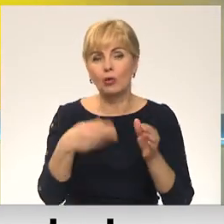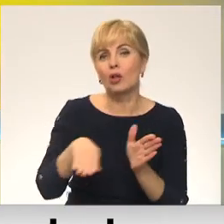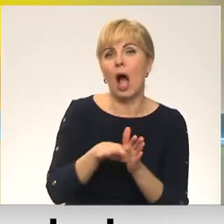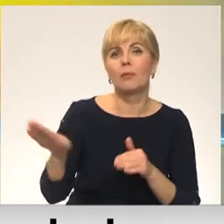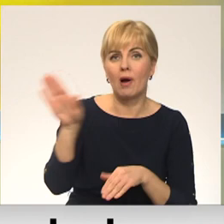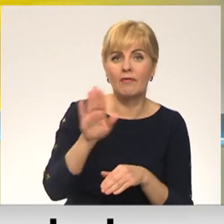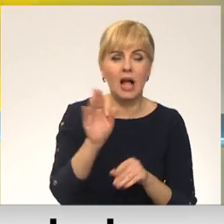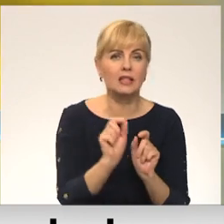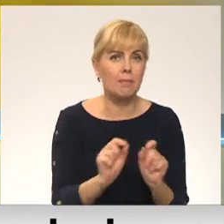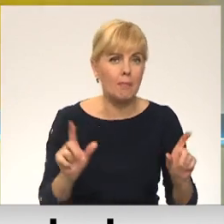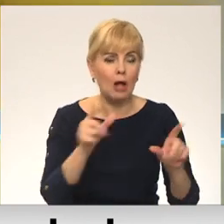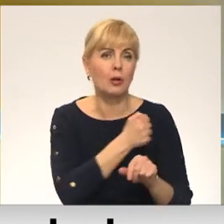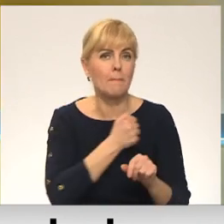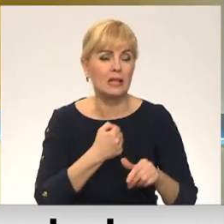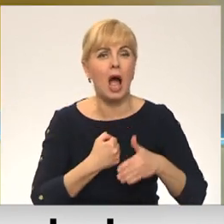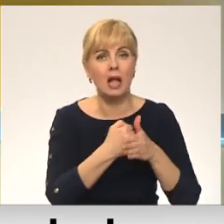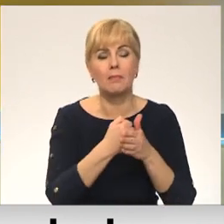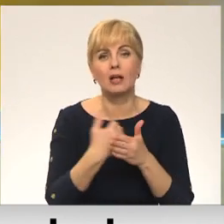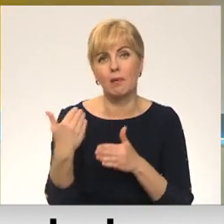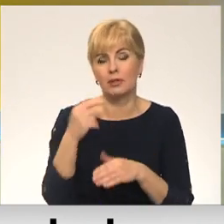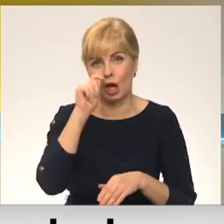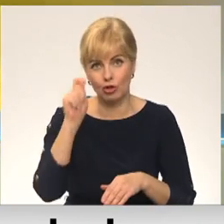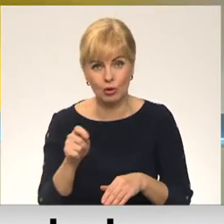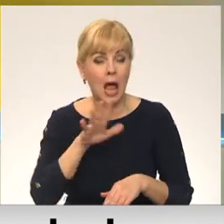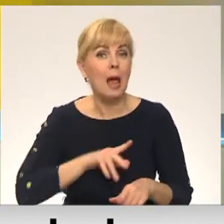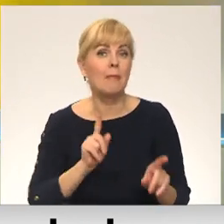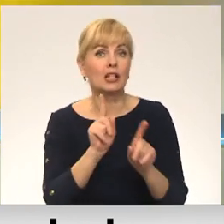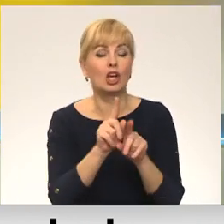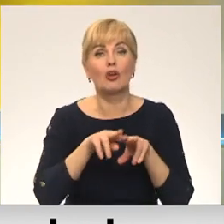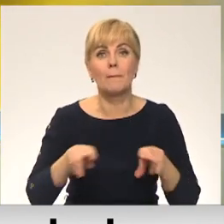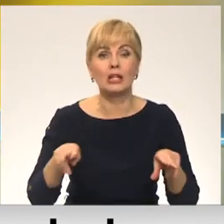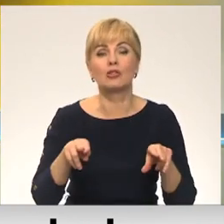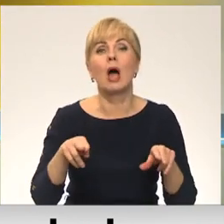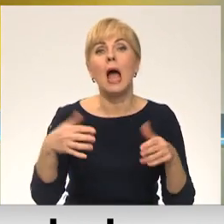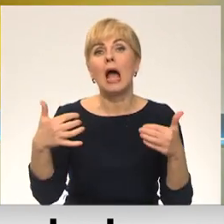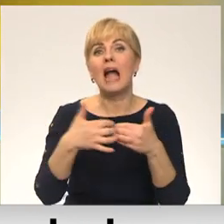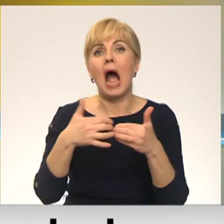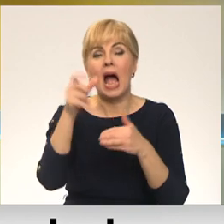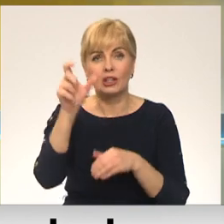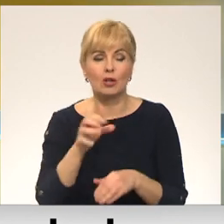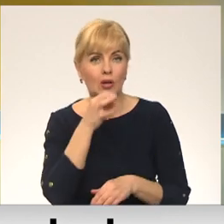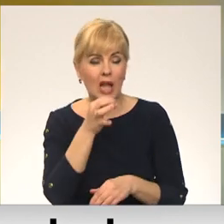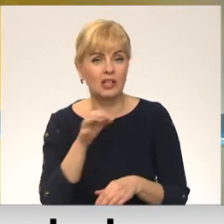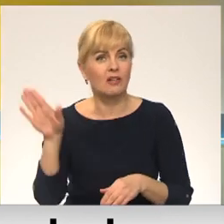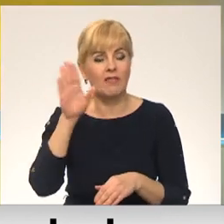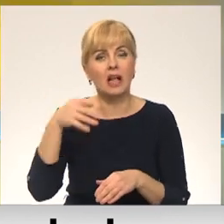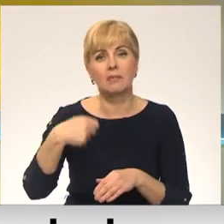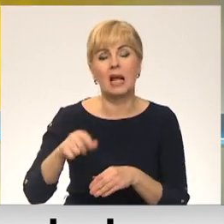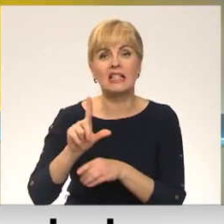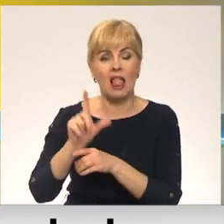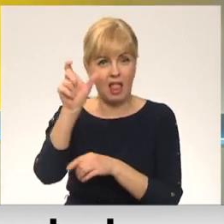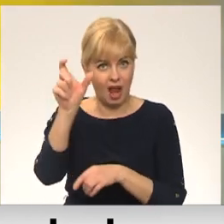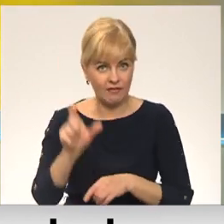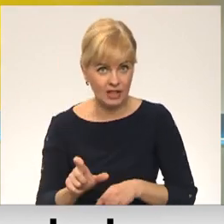balstīm ir jāpalielina militārais atbalsts Ukrainai. To šodien pēc tikšanās ar ministru prezidentu Krišānu Kariņu uz svēra valsts prezidents Egils Levits.